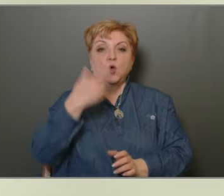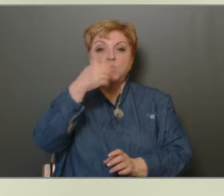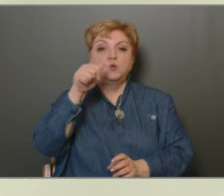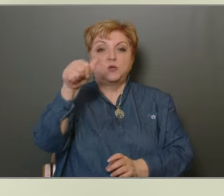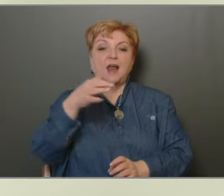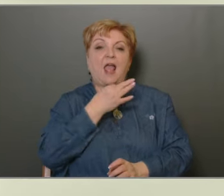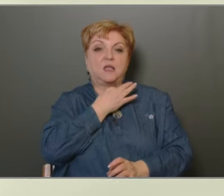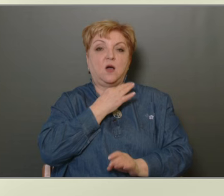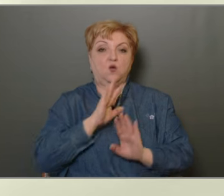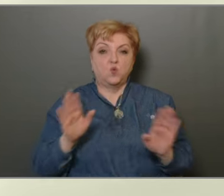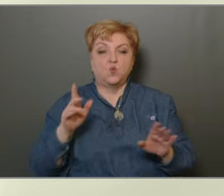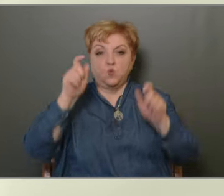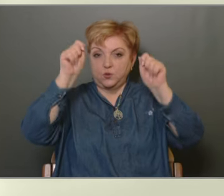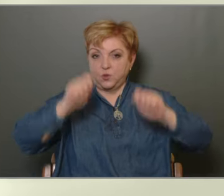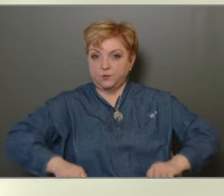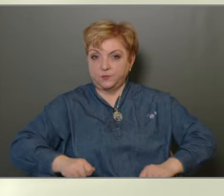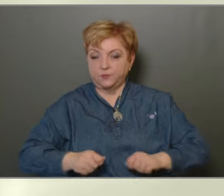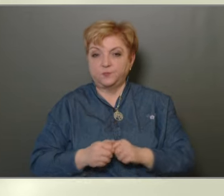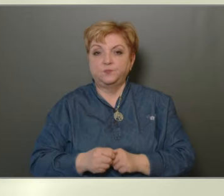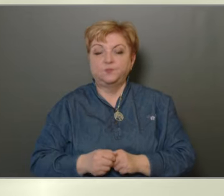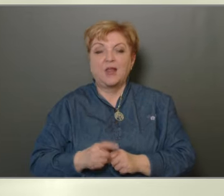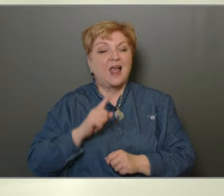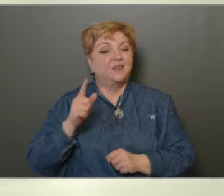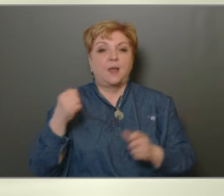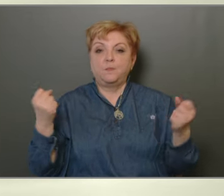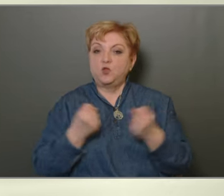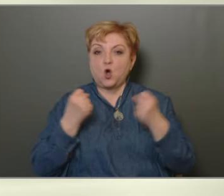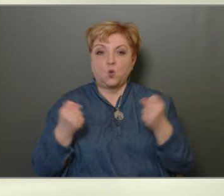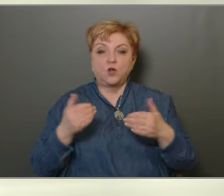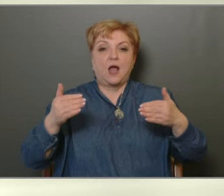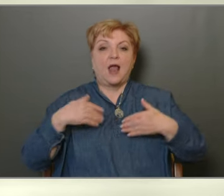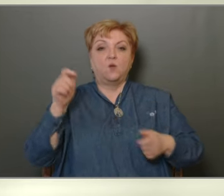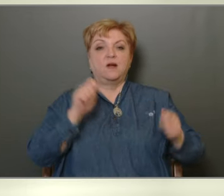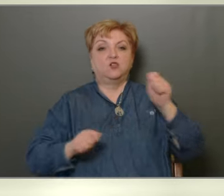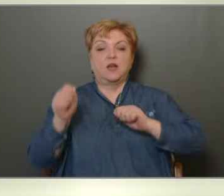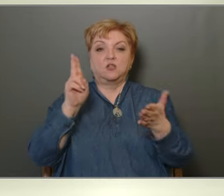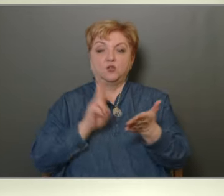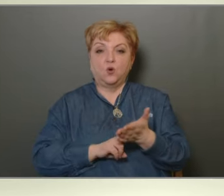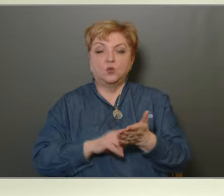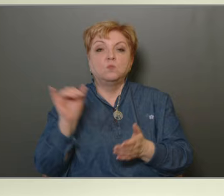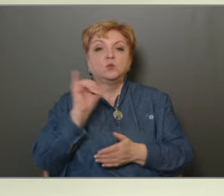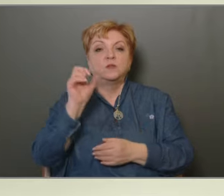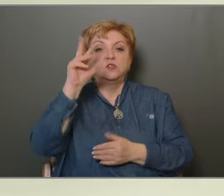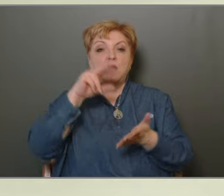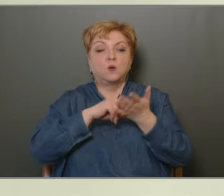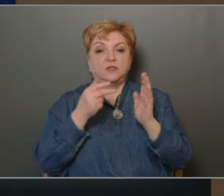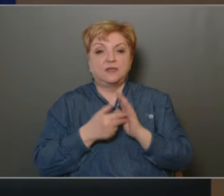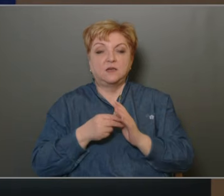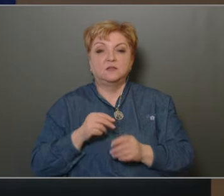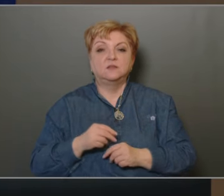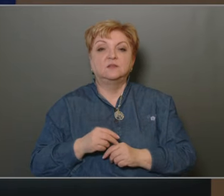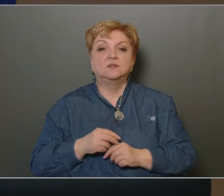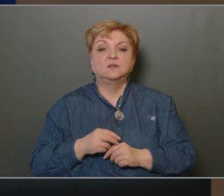21 egyhangúan úgy dönt, hogy nem gyakorolja elővásárlási újgát Budapest 13. kerület,